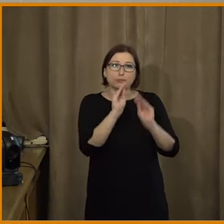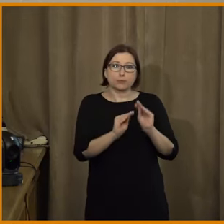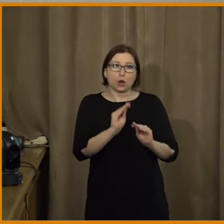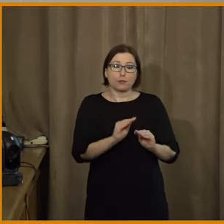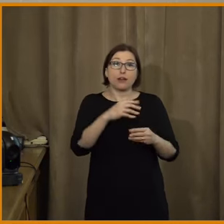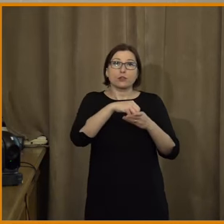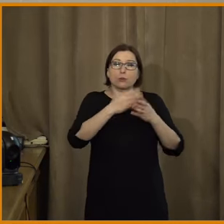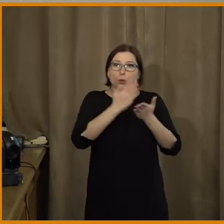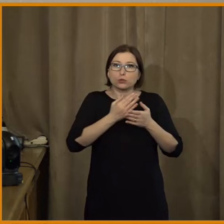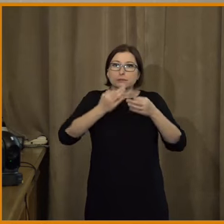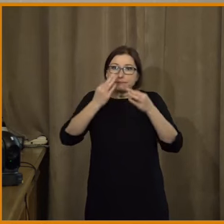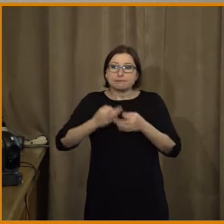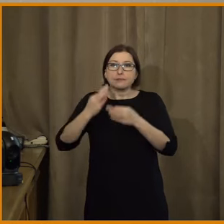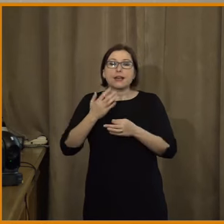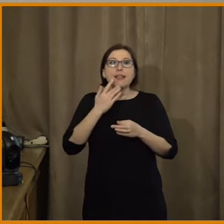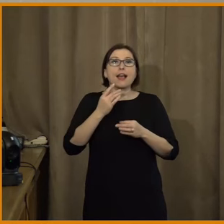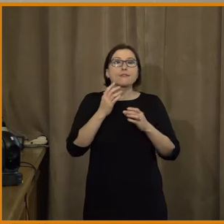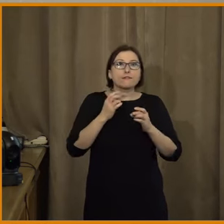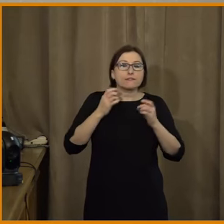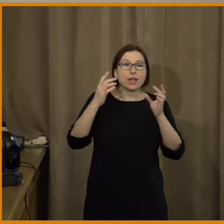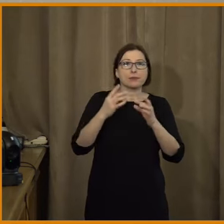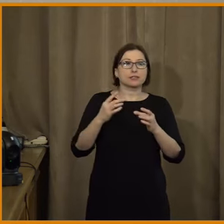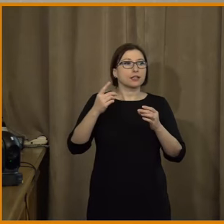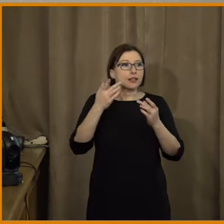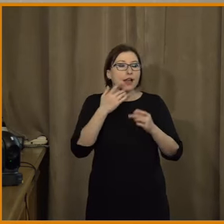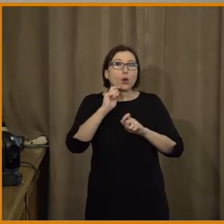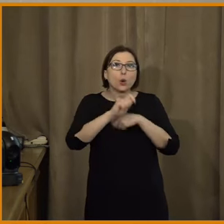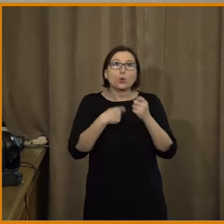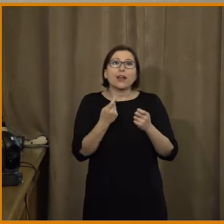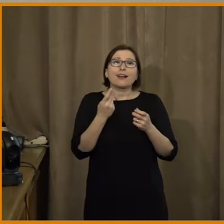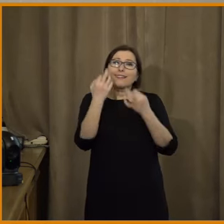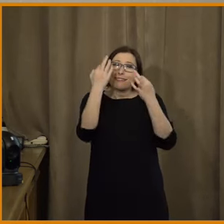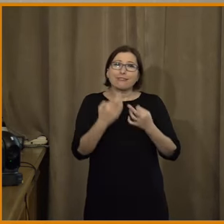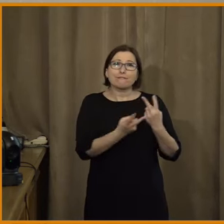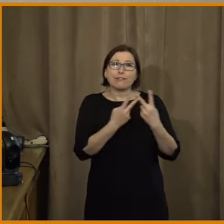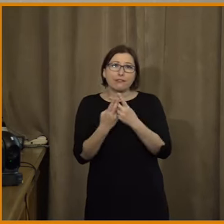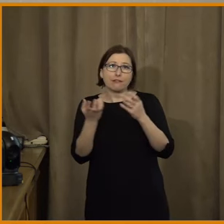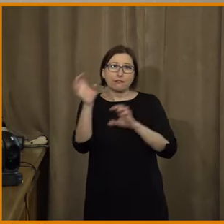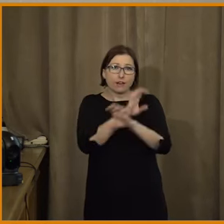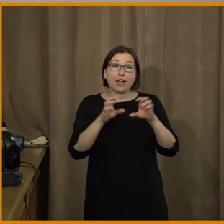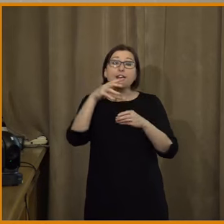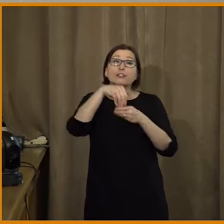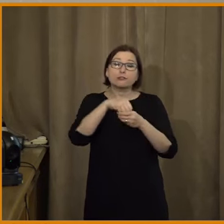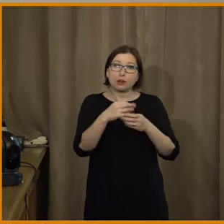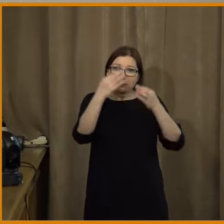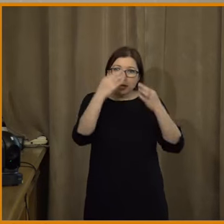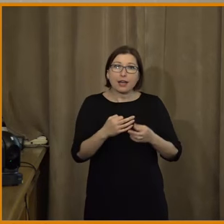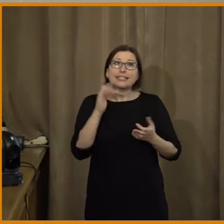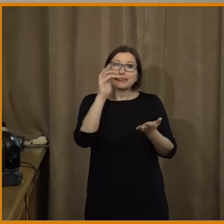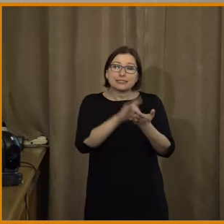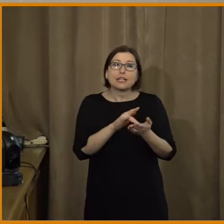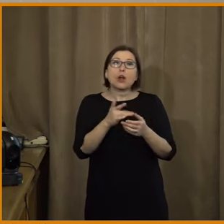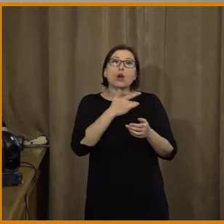hrozně zjednodušilo to, jak se dá vytvořit skemová webová stránka, která je dezinovaná pro to, aby vám